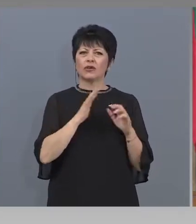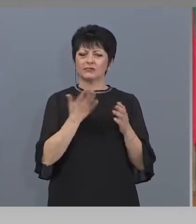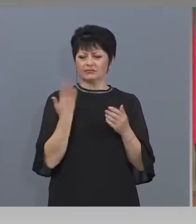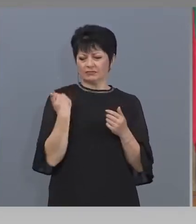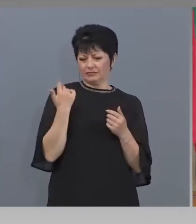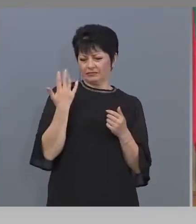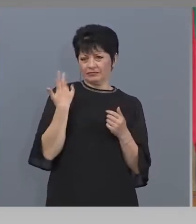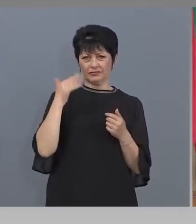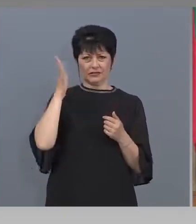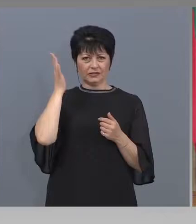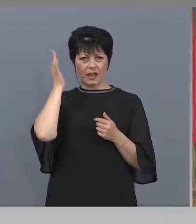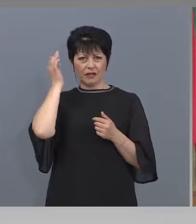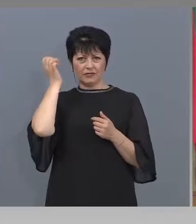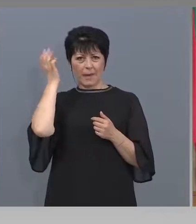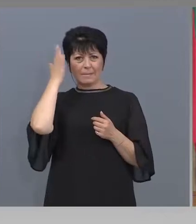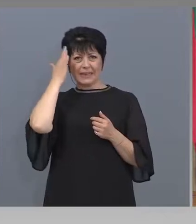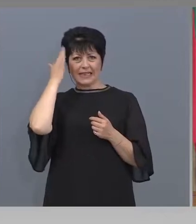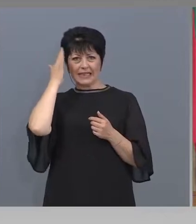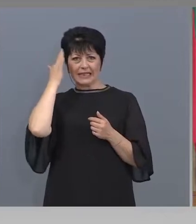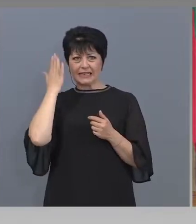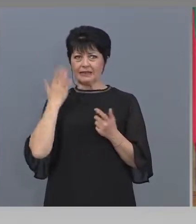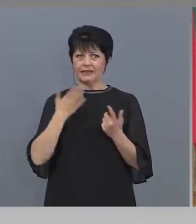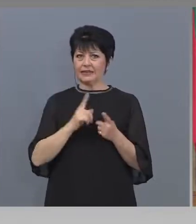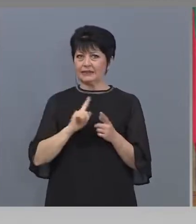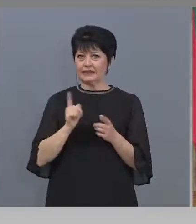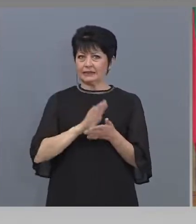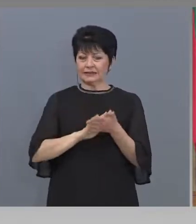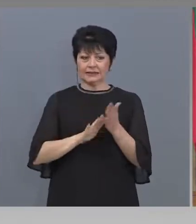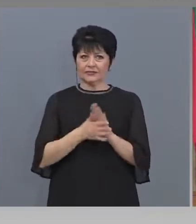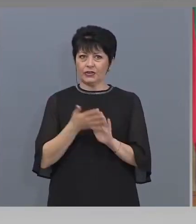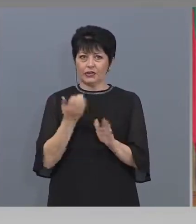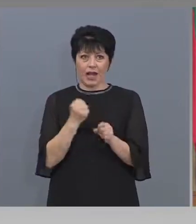неща, към Рашидов има ли такъв упрек? Не съм забелязвал.